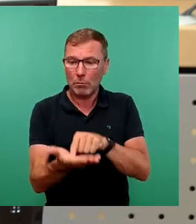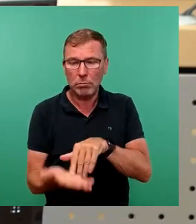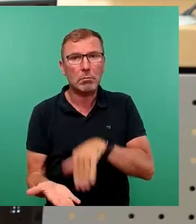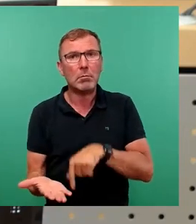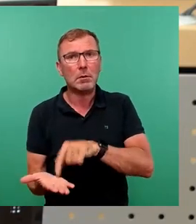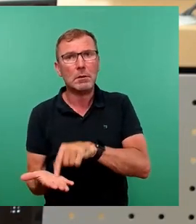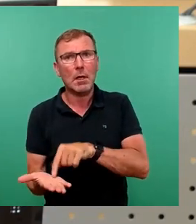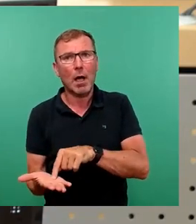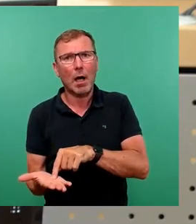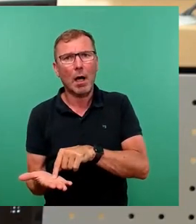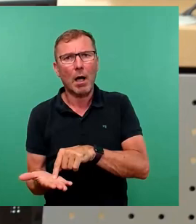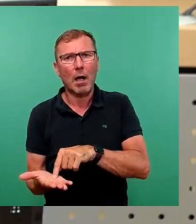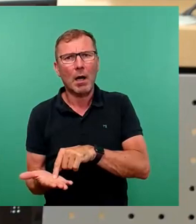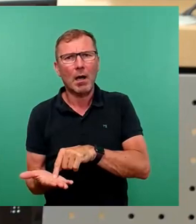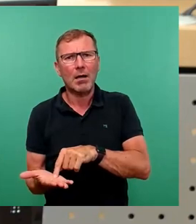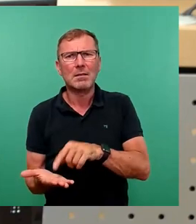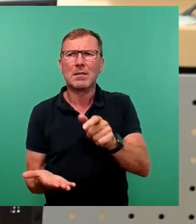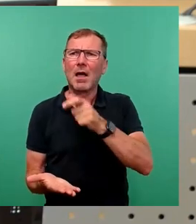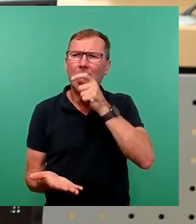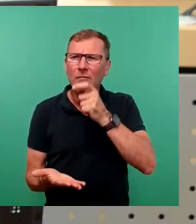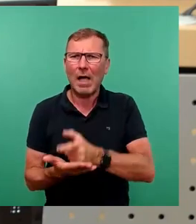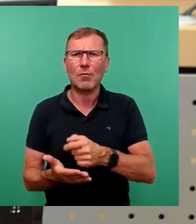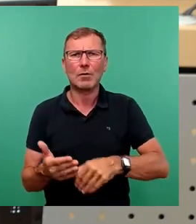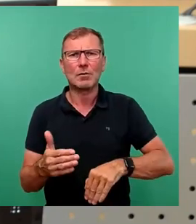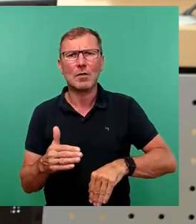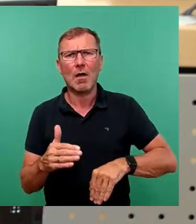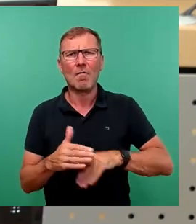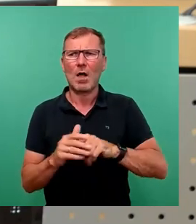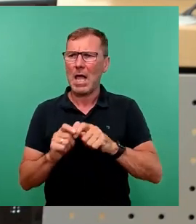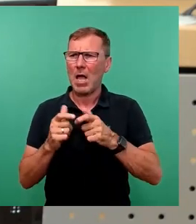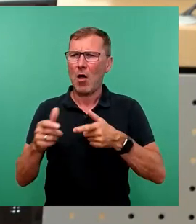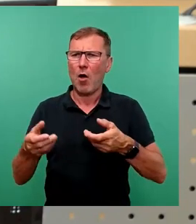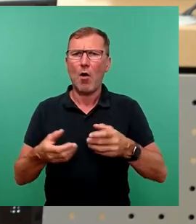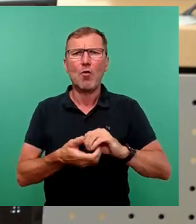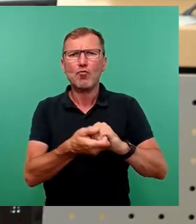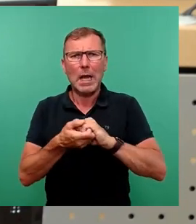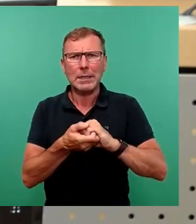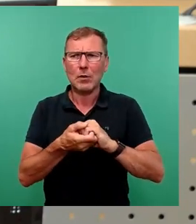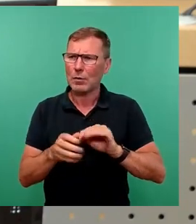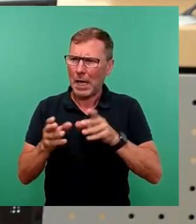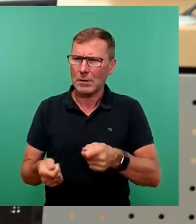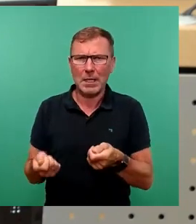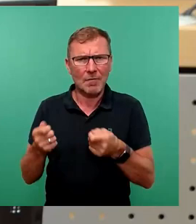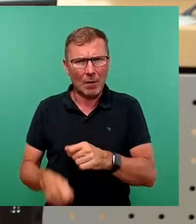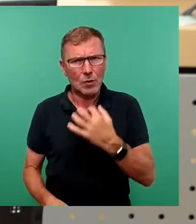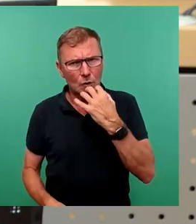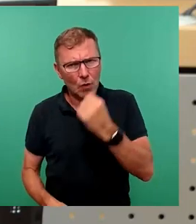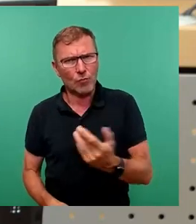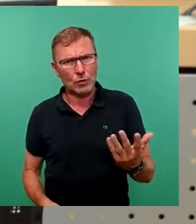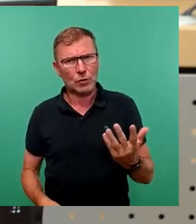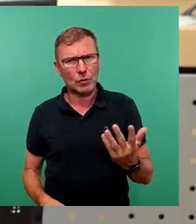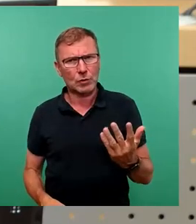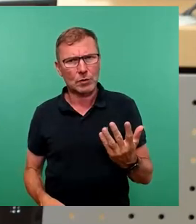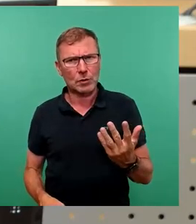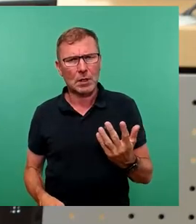wenn ich eine verantwortungsvolle Koalition, die einen Haushalt verabschiedet will, bin, dann